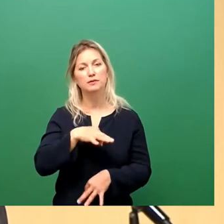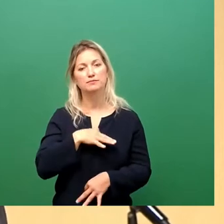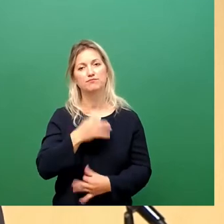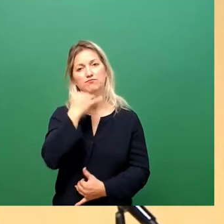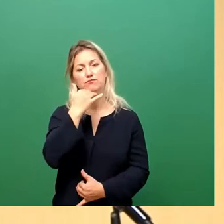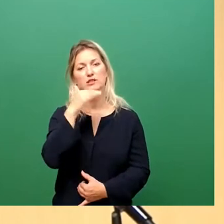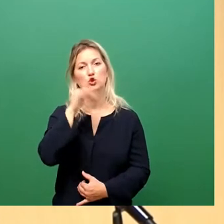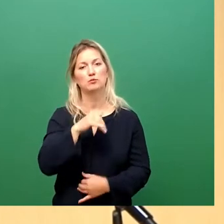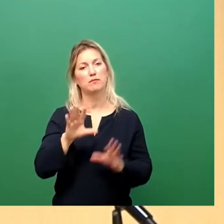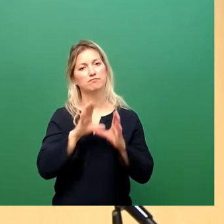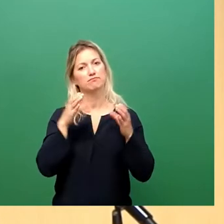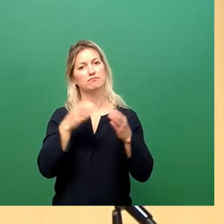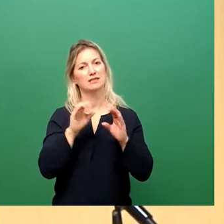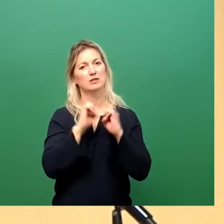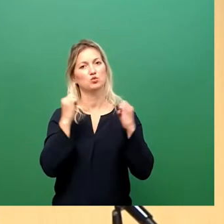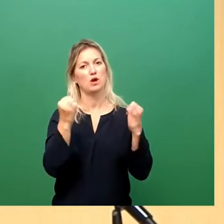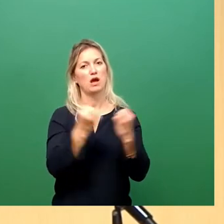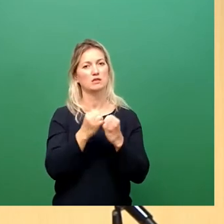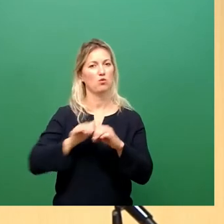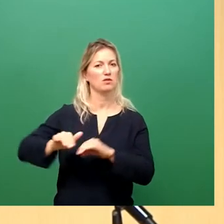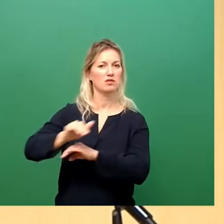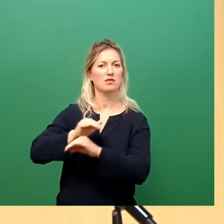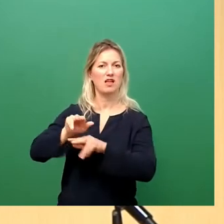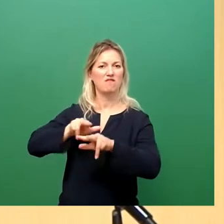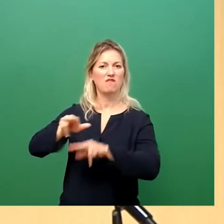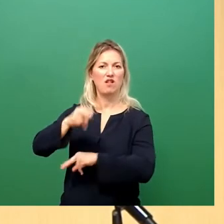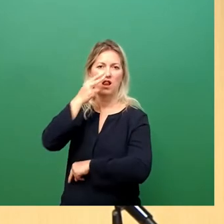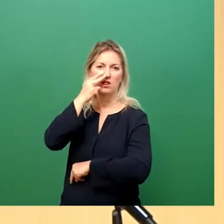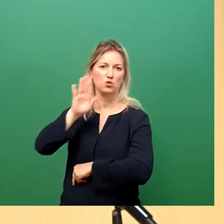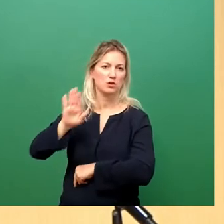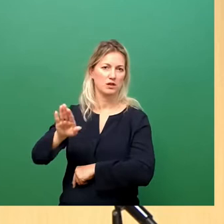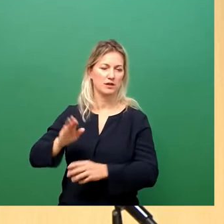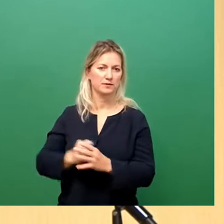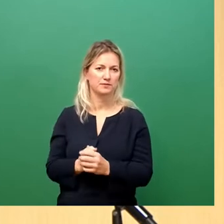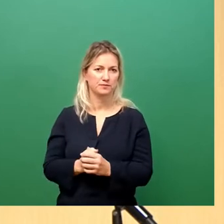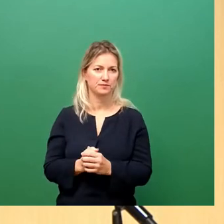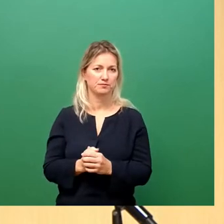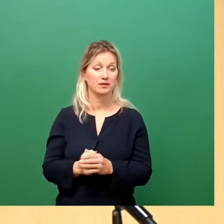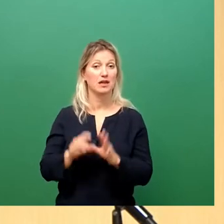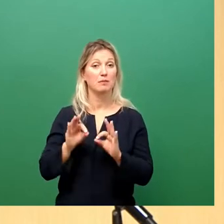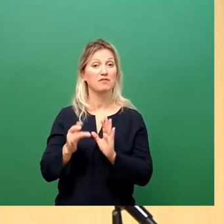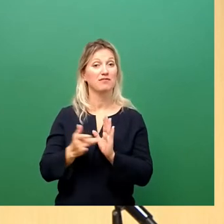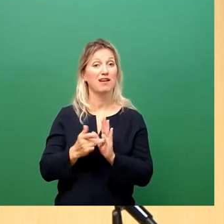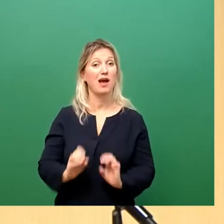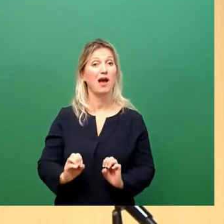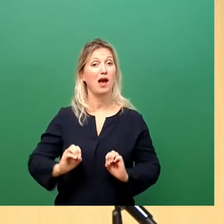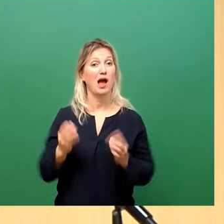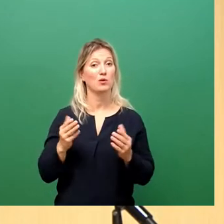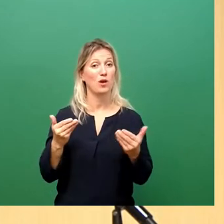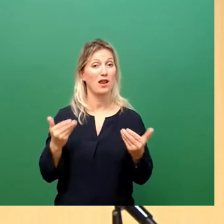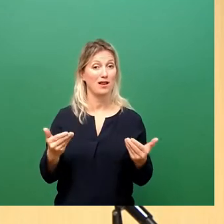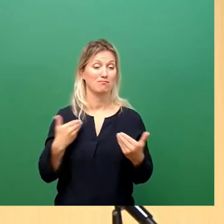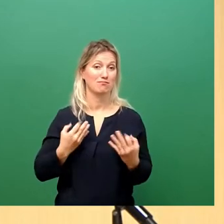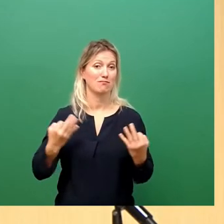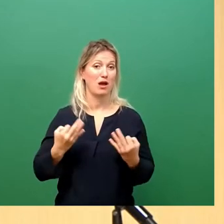der Verwaltung einzugehen. Ich halte dies aus aktuellem Anlass für notwendig. Die Geschäftsbereiche und Ämter